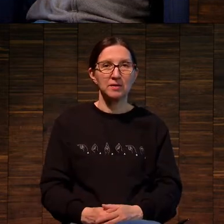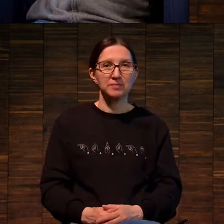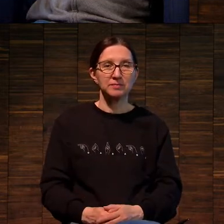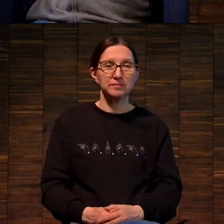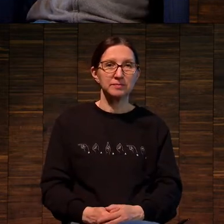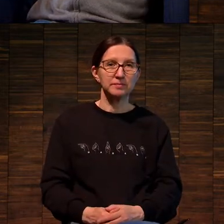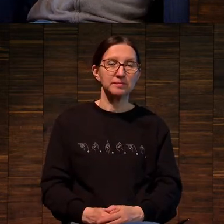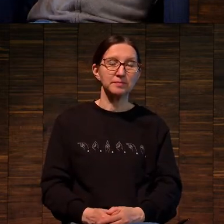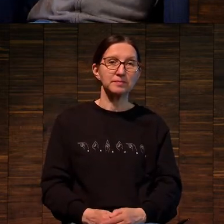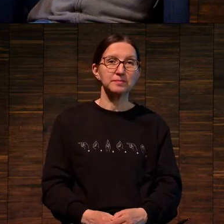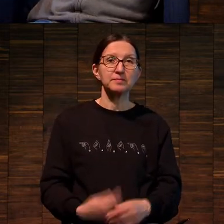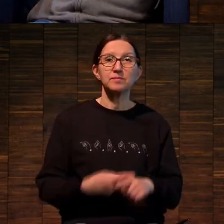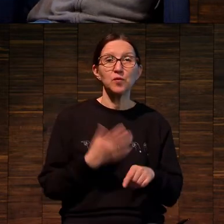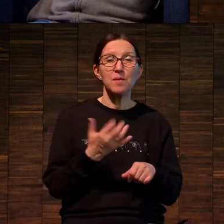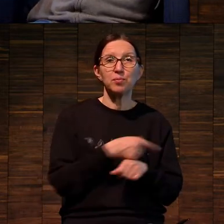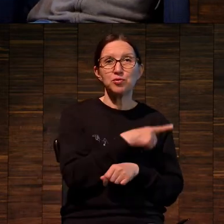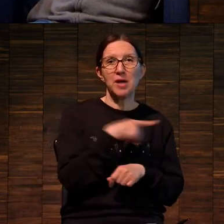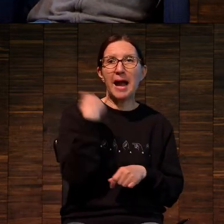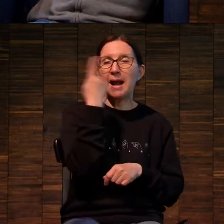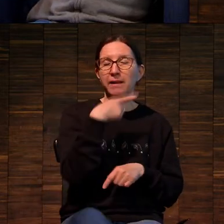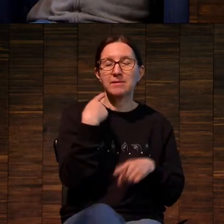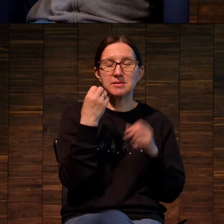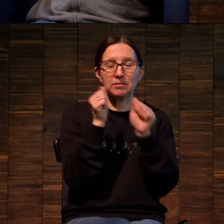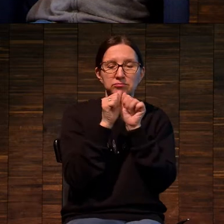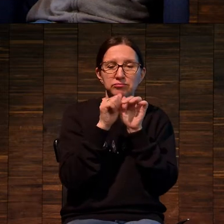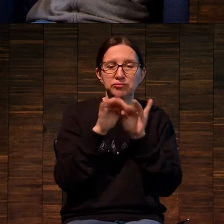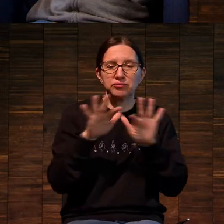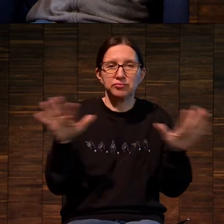где эти лица практически смываются.